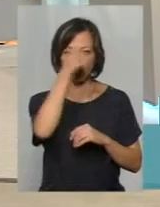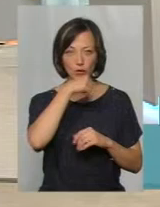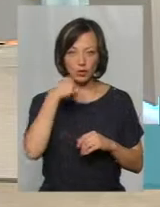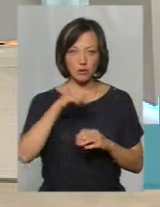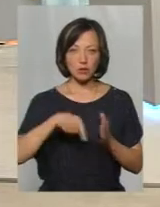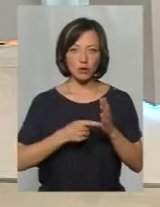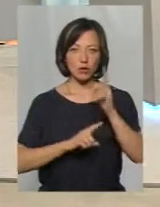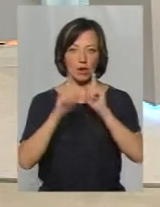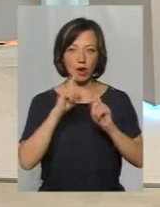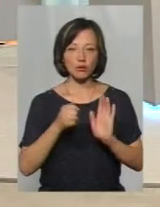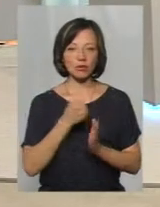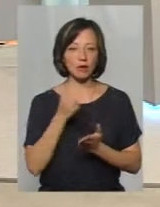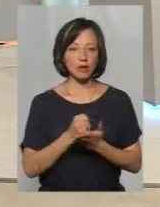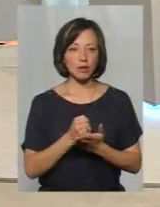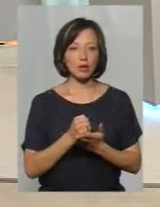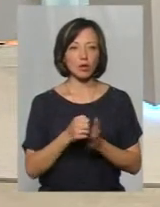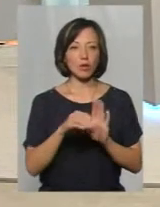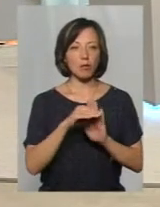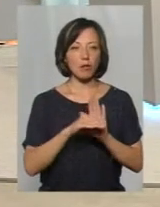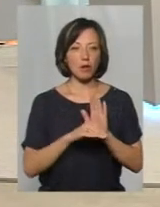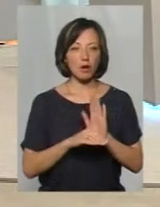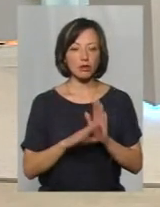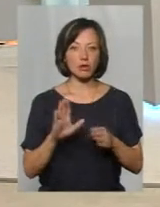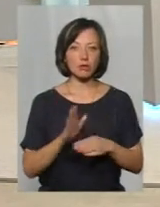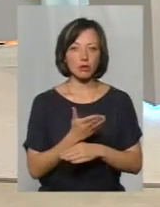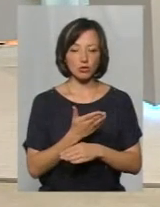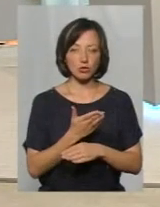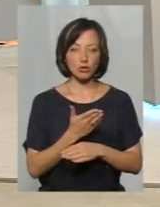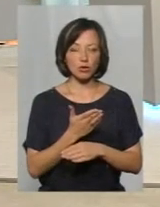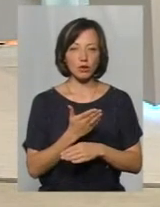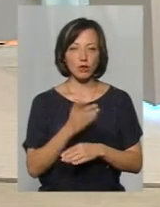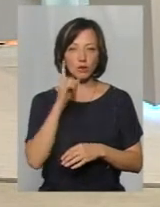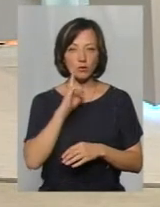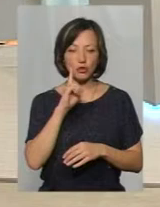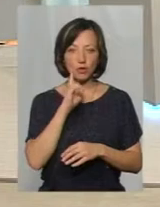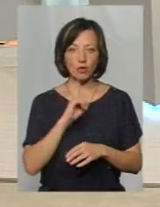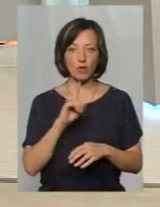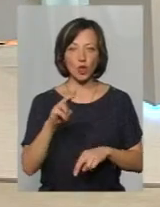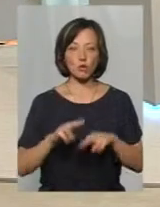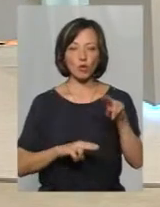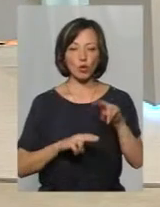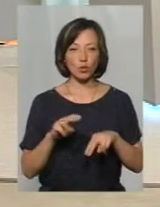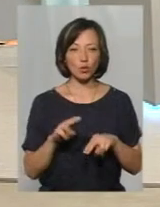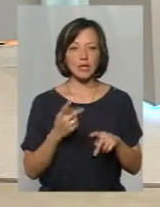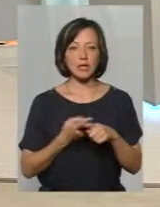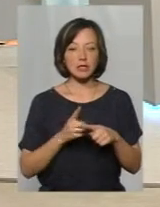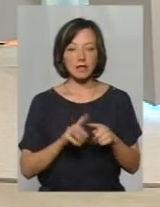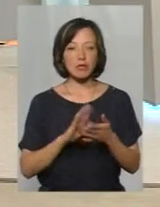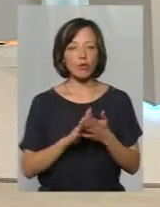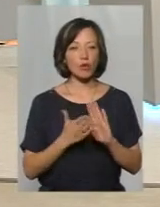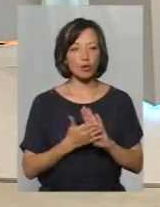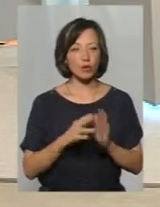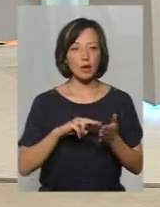міською радою прийнято порядок демонтажу тимчасових споруд. Дане положення